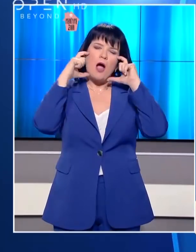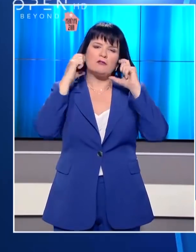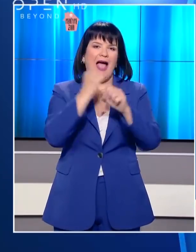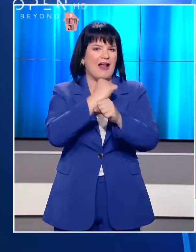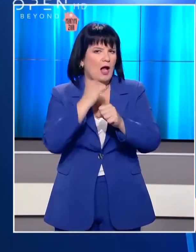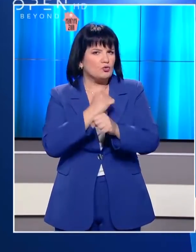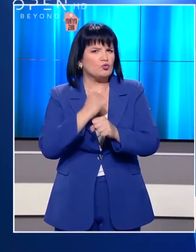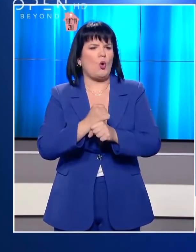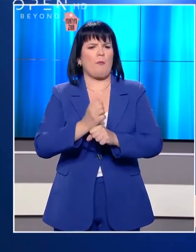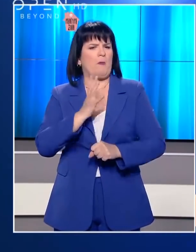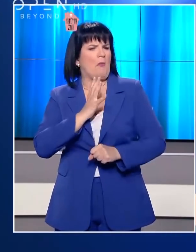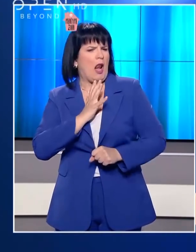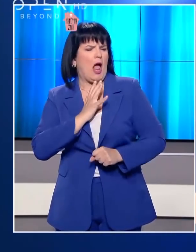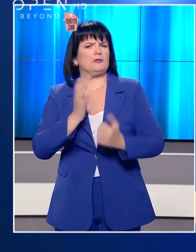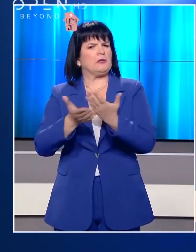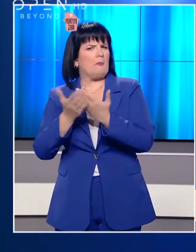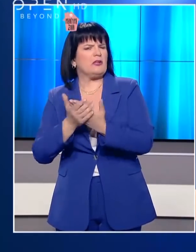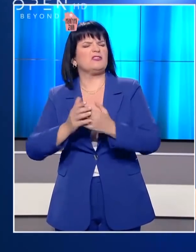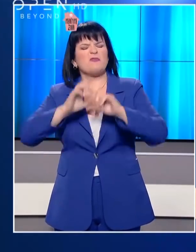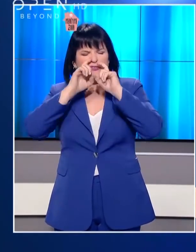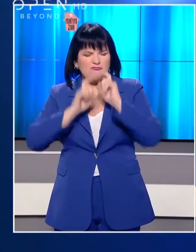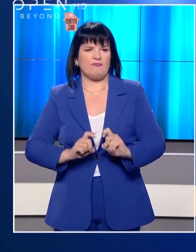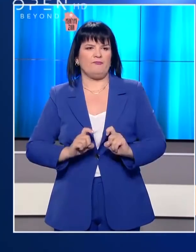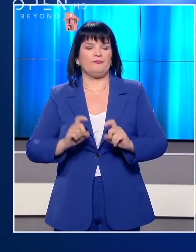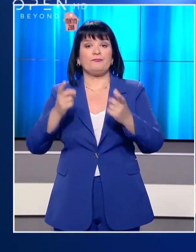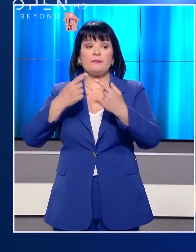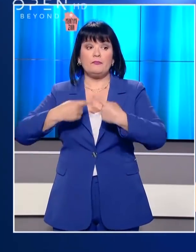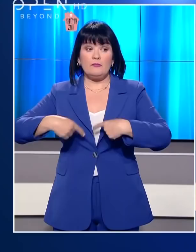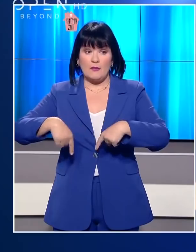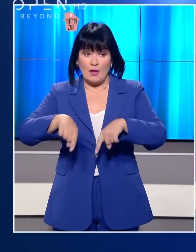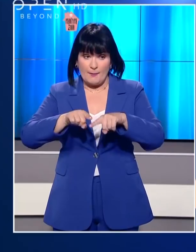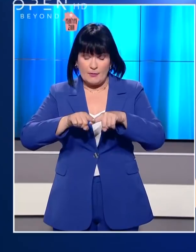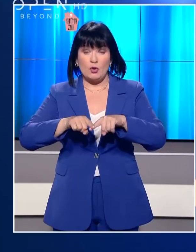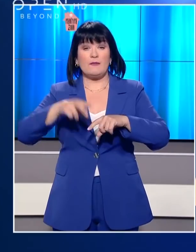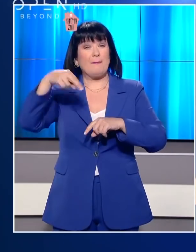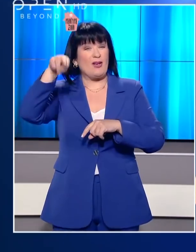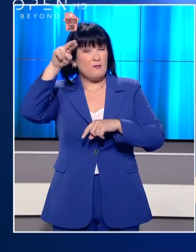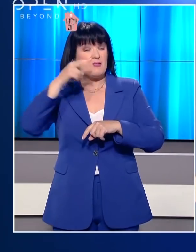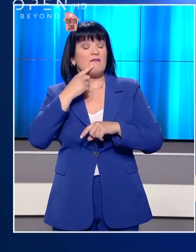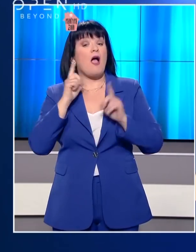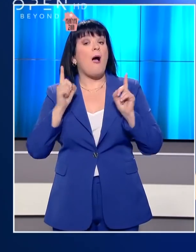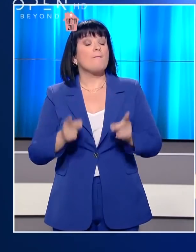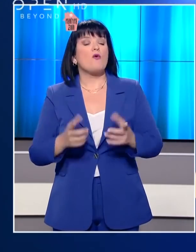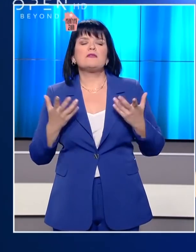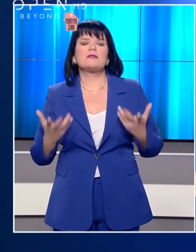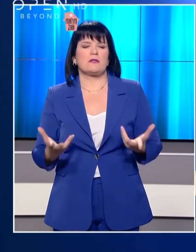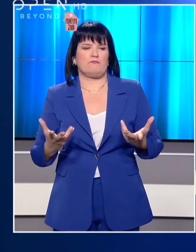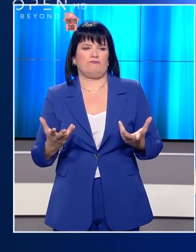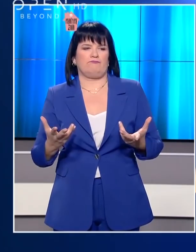εργαζόμενους όσο και από πελάτες και επισκέπτες. Η Επιτροπή κατά πλειοψηφία αποφάσισε να τηρείται αυτό